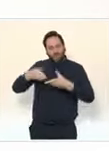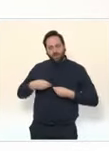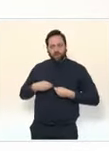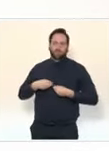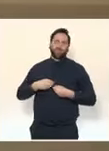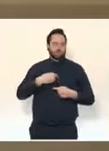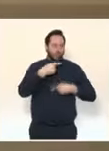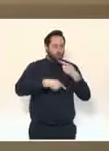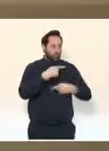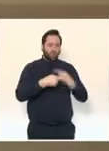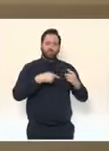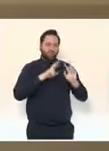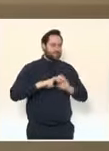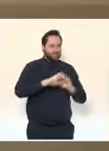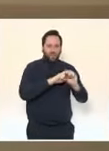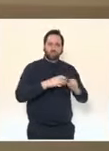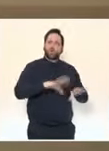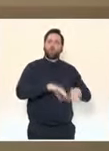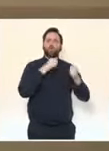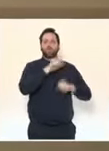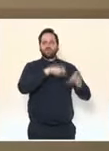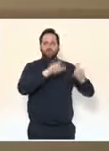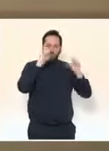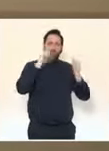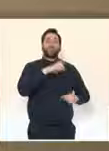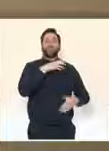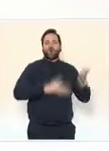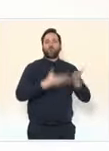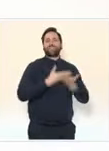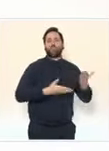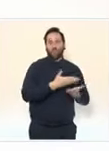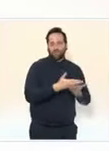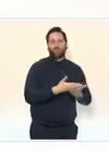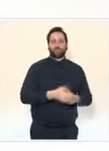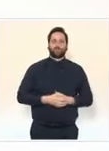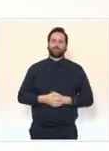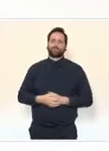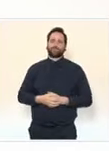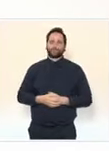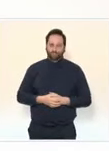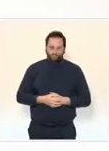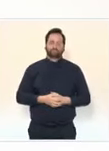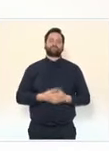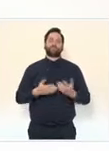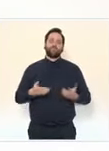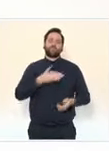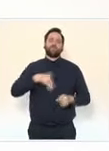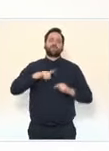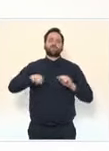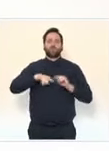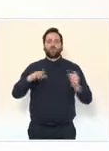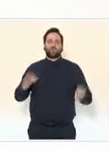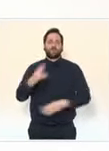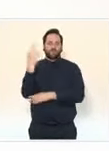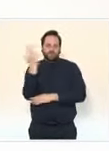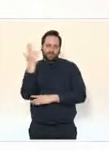habituels. Enfin, je voudrais terminer en évoquant des enjeux de l'enseignement supérieur, évidemment,